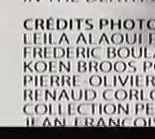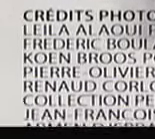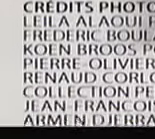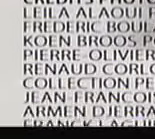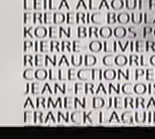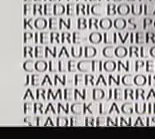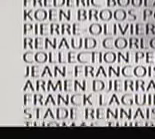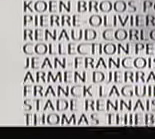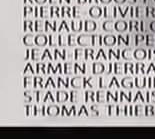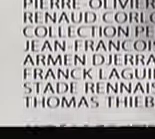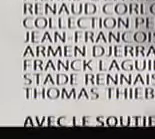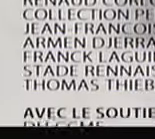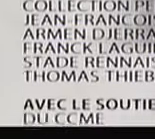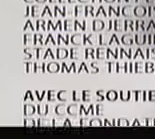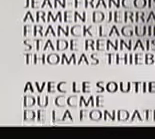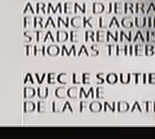Diaspora.